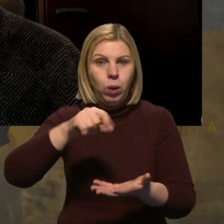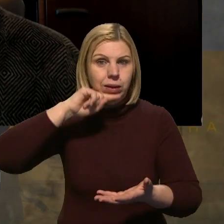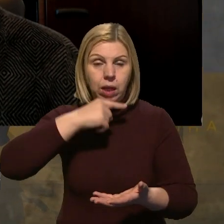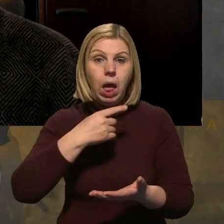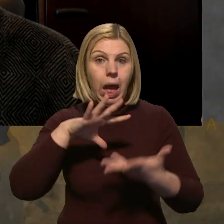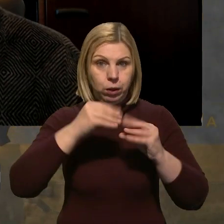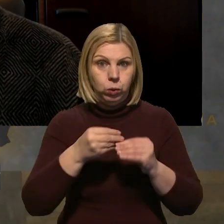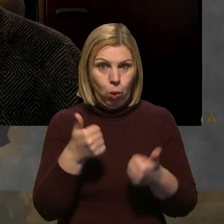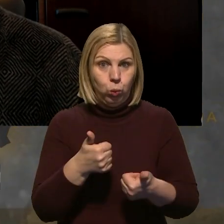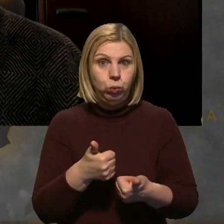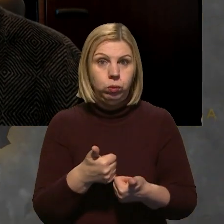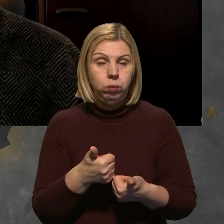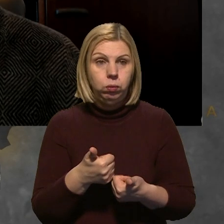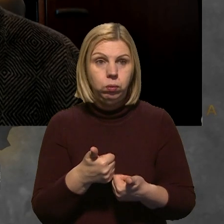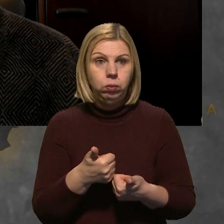свій результат?